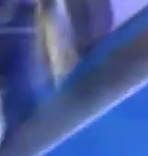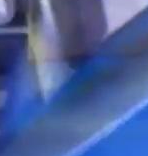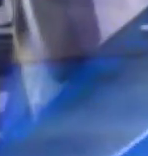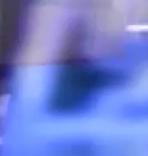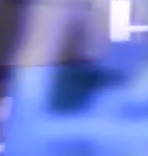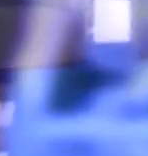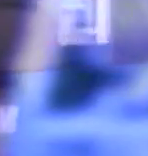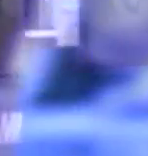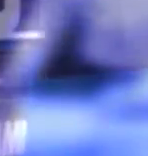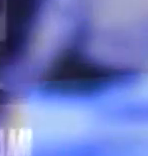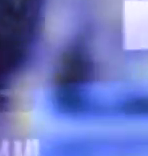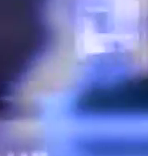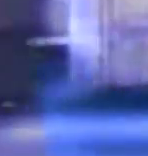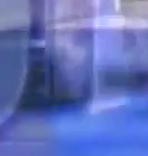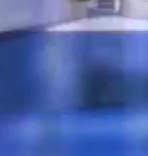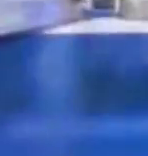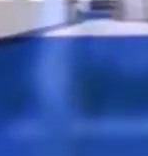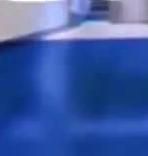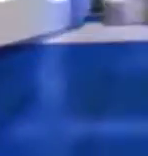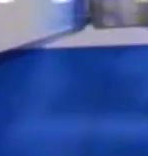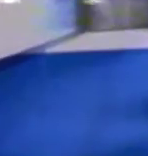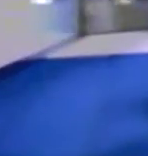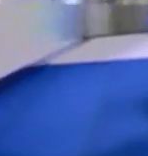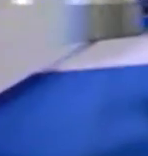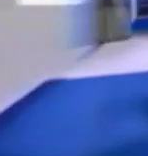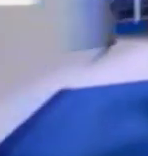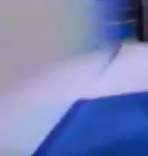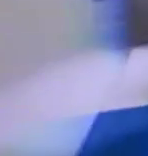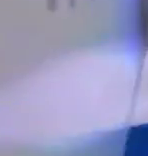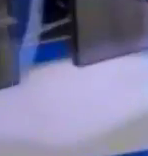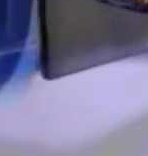Дякую! Дякую! Дякую! Дякую!